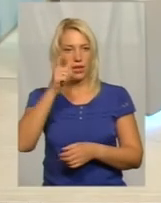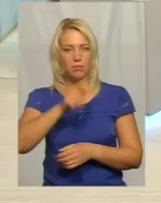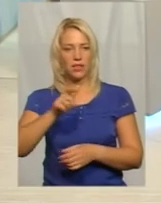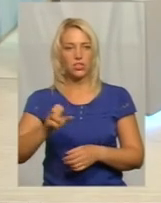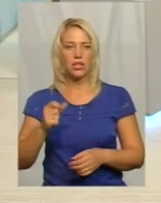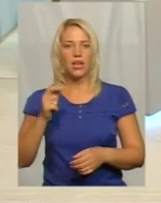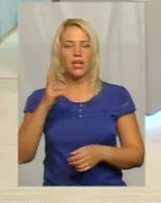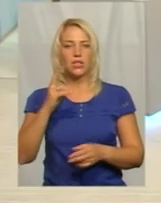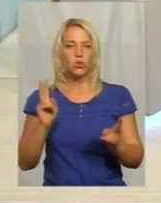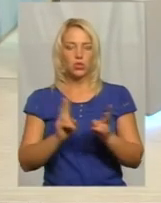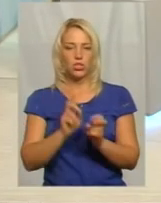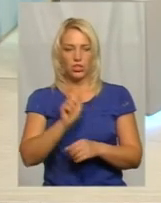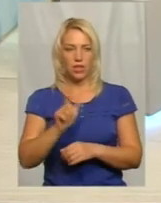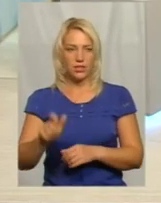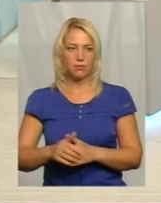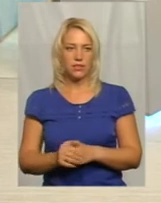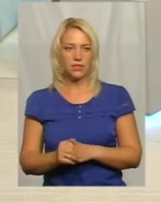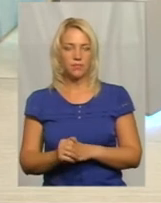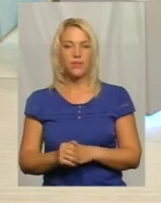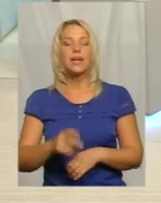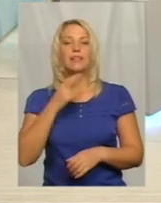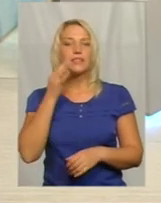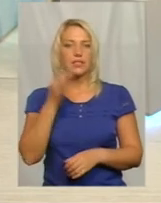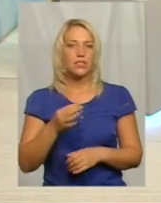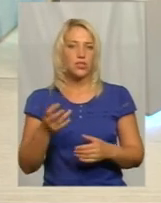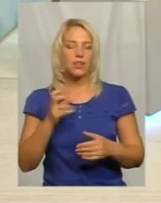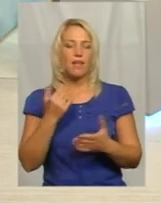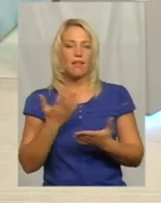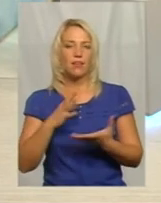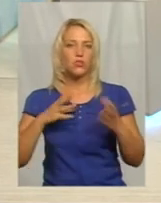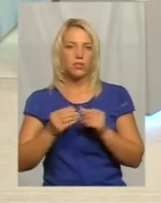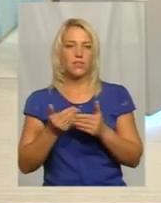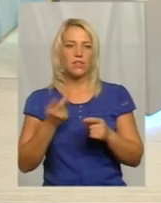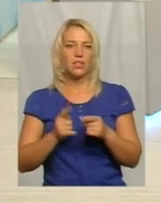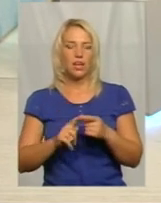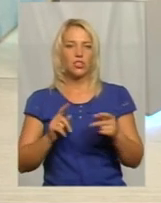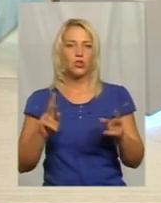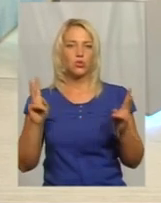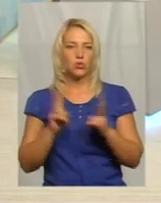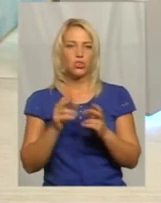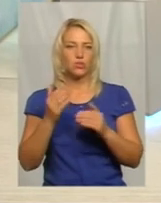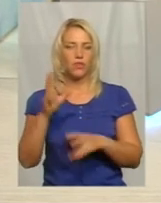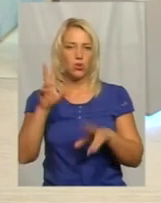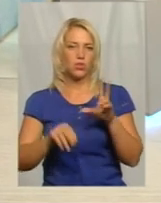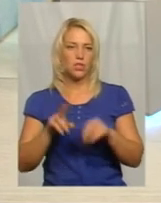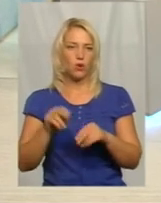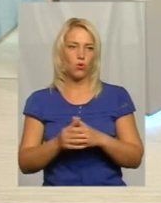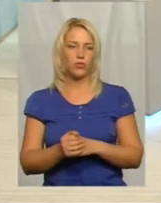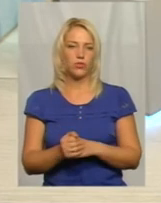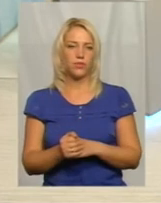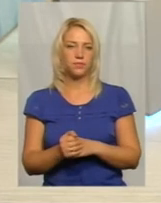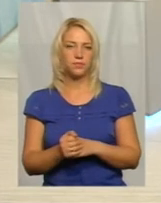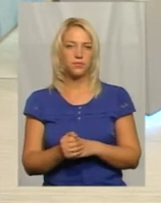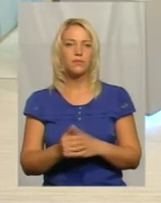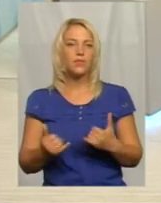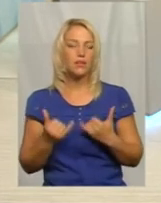зустрічаєтеся з ними в центрі міста. Скажіть, на який результат від цієї зустрічі розраховуєте? Попрошу кожного буквально по кілька слів.